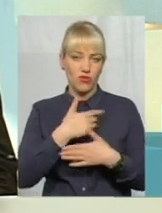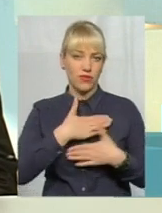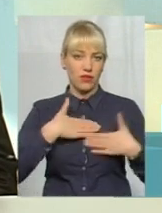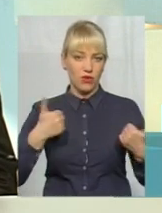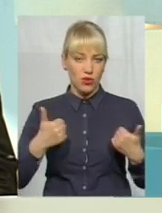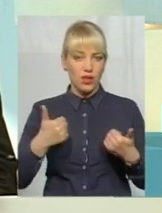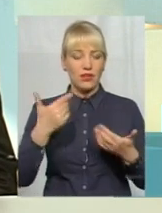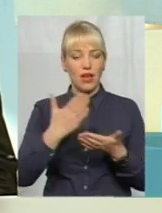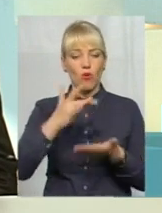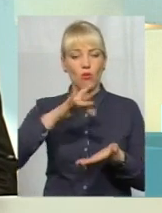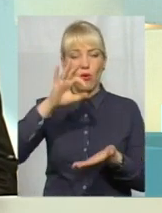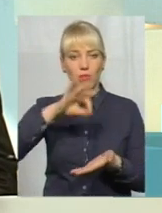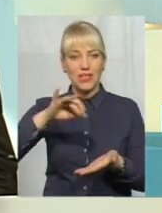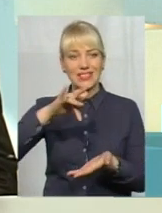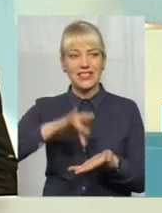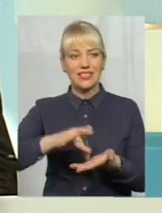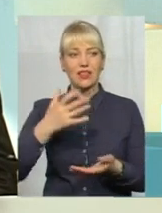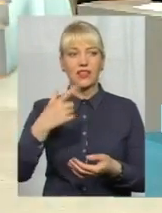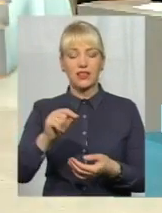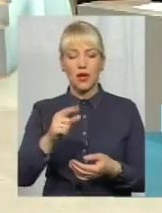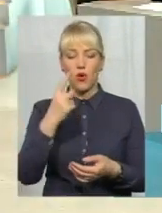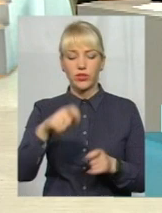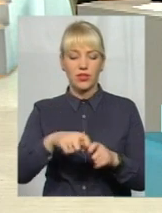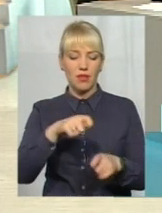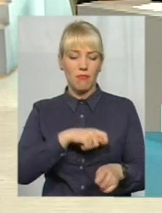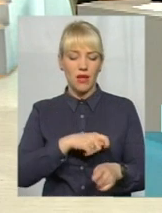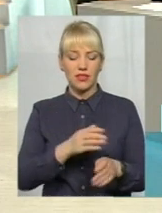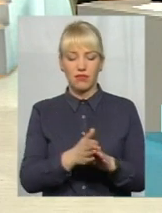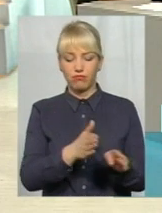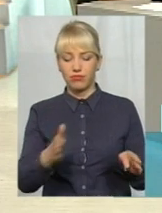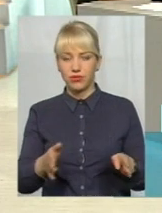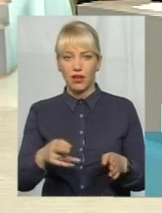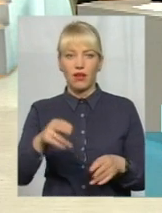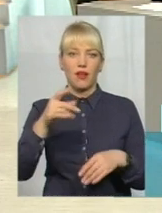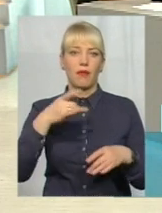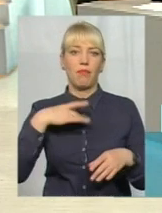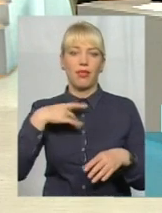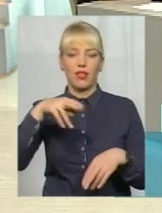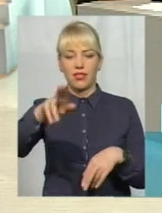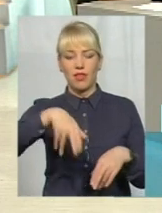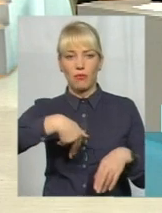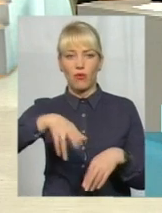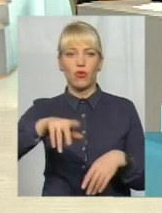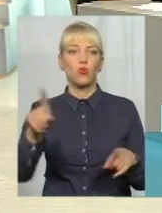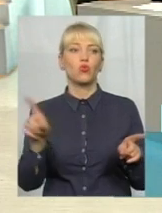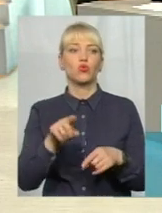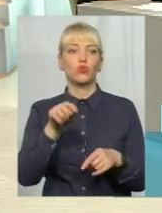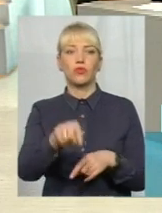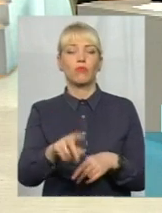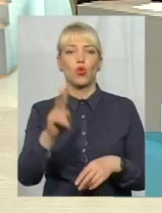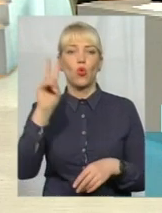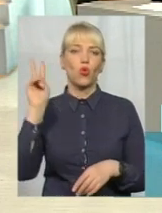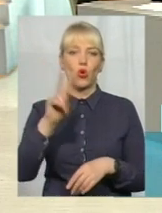Є обласні центри, де просто метри відступили від бордюра, білою фарбою намалювали, ну і що ж, там стоять тролейбуси, тролейбуси, заїзні кишені,